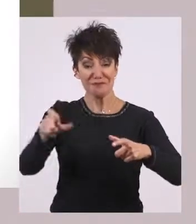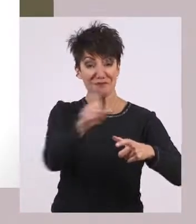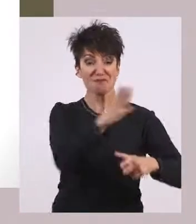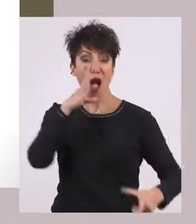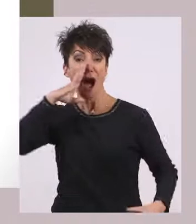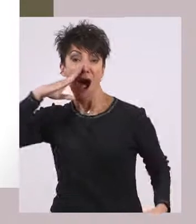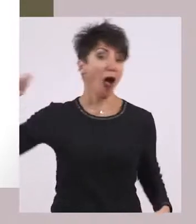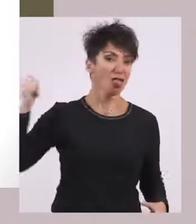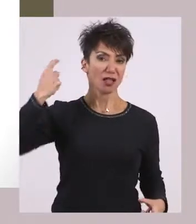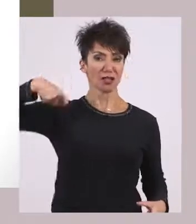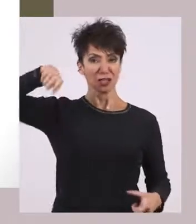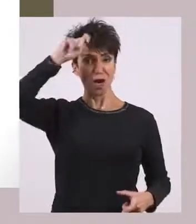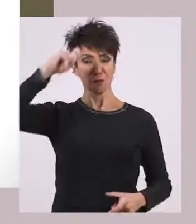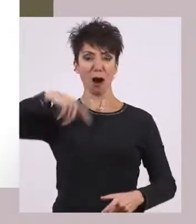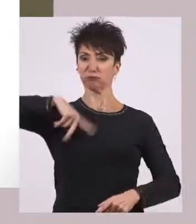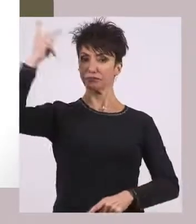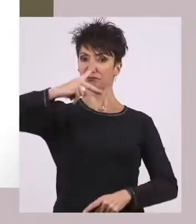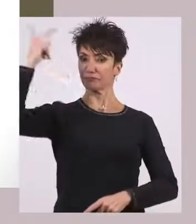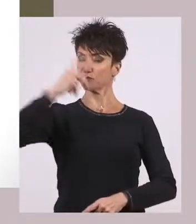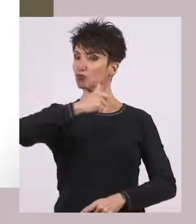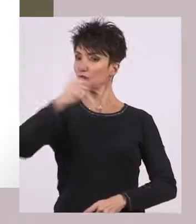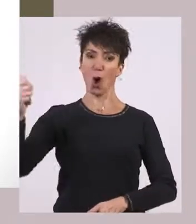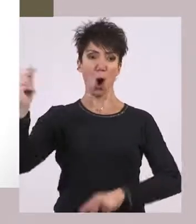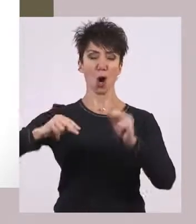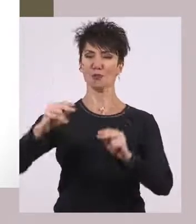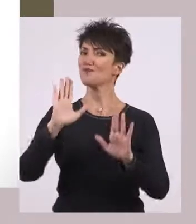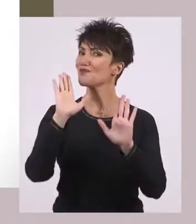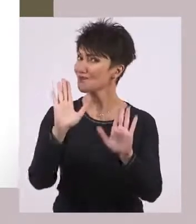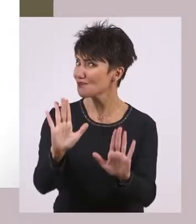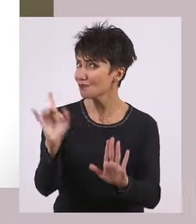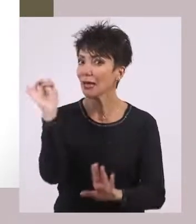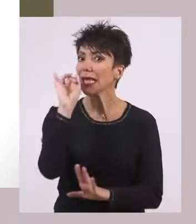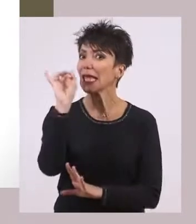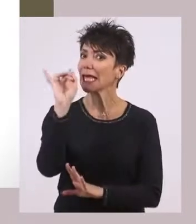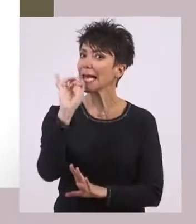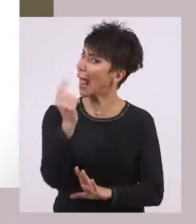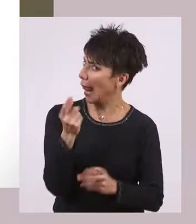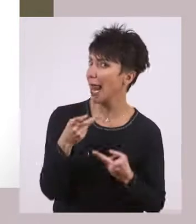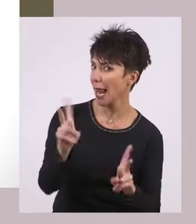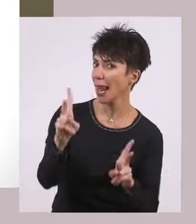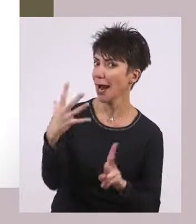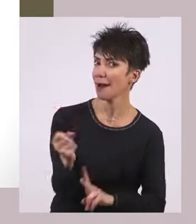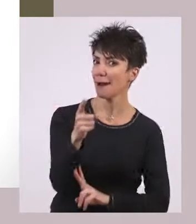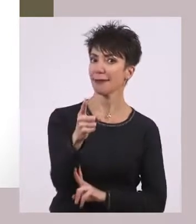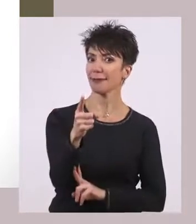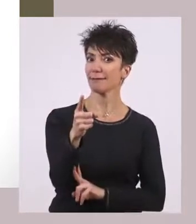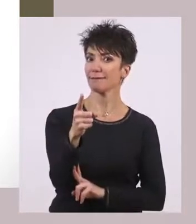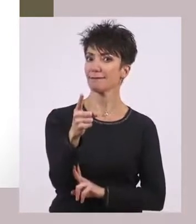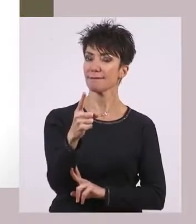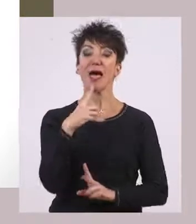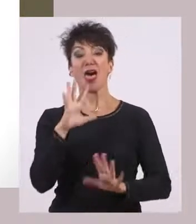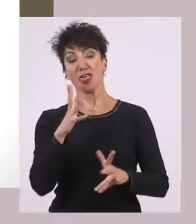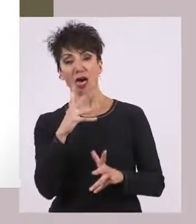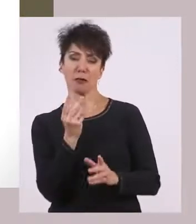Σπαρτιάτες. Και οι γυναίκες όμως είχαν αρκετή ελευθέρεια. Περισσότεροι